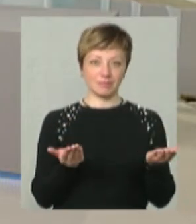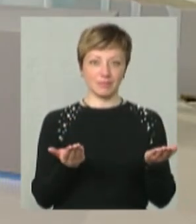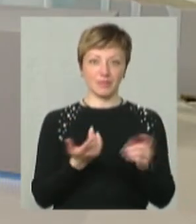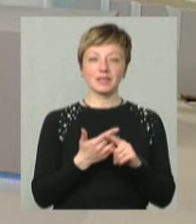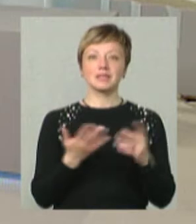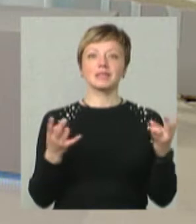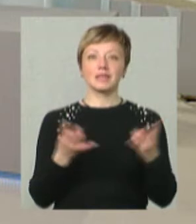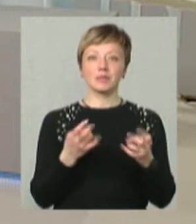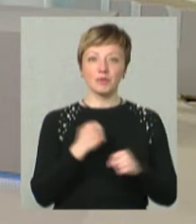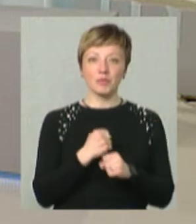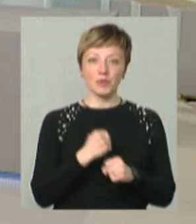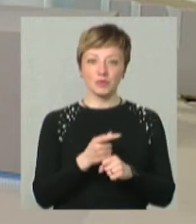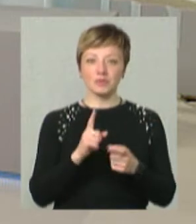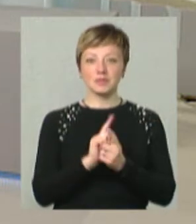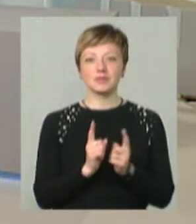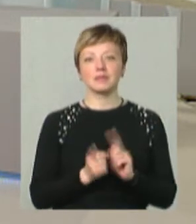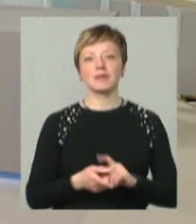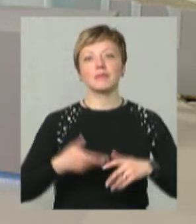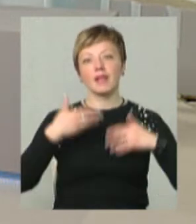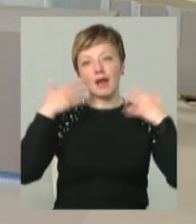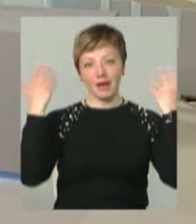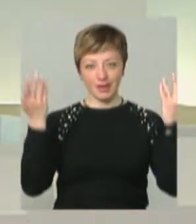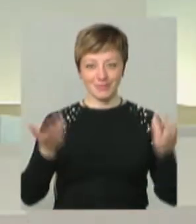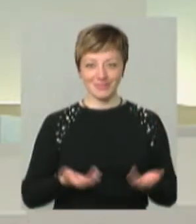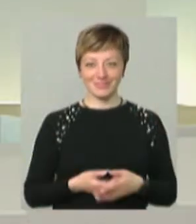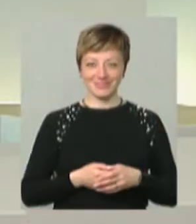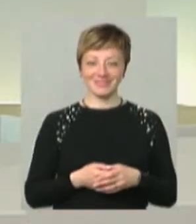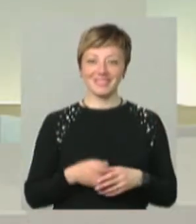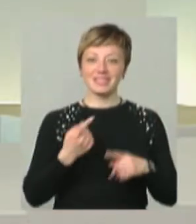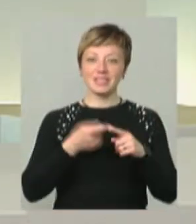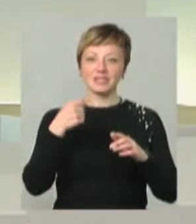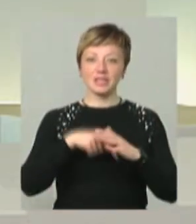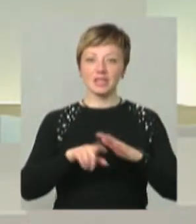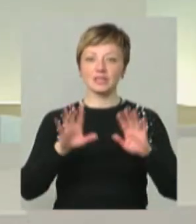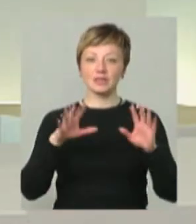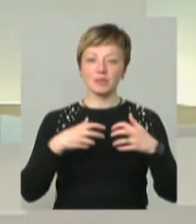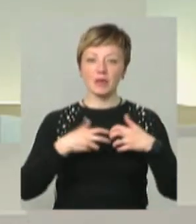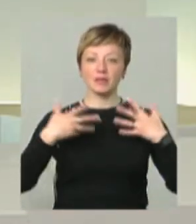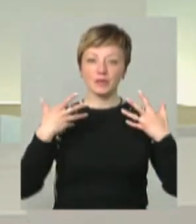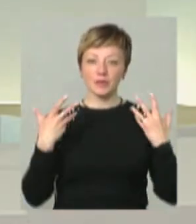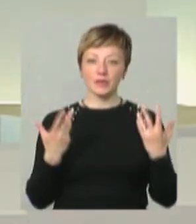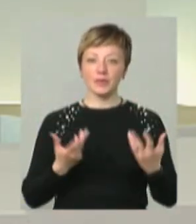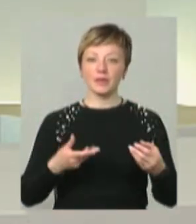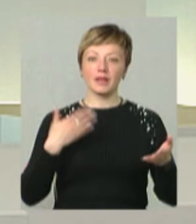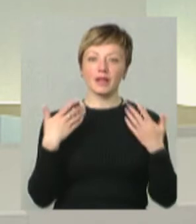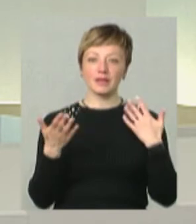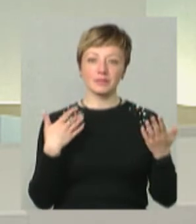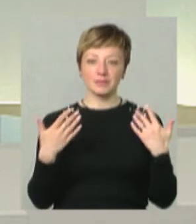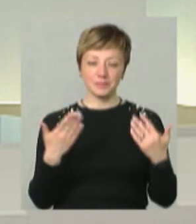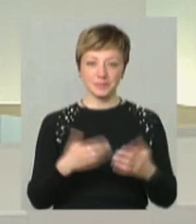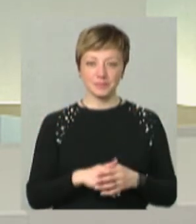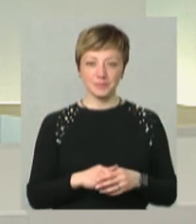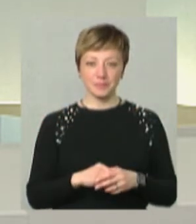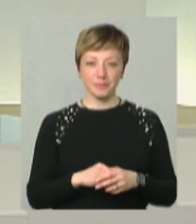Скільки ж мені треба роботи, щоб він став легким. А легкість – це значить ті м'язи виходять і ти легкий в спілкуванні.